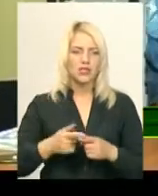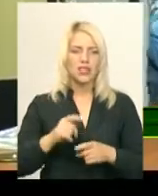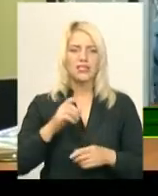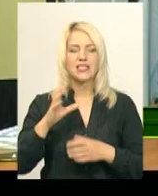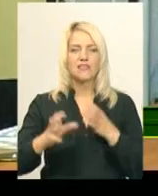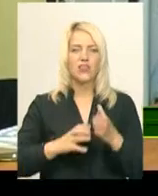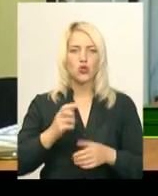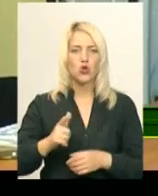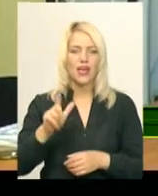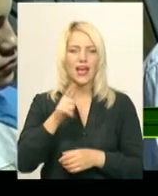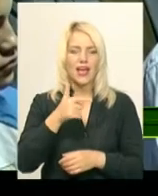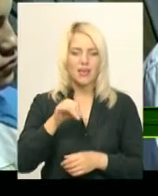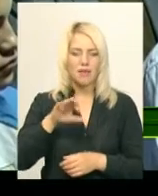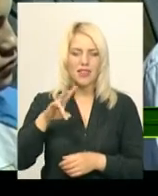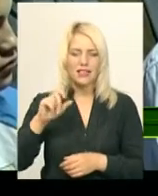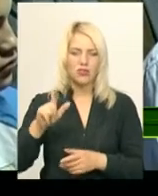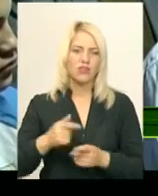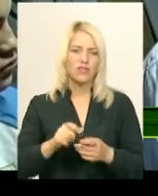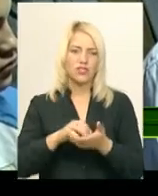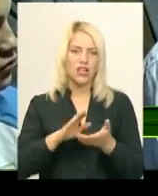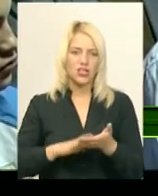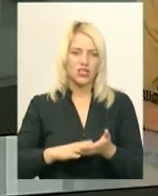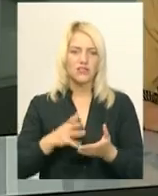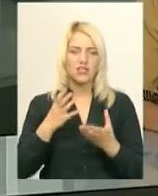Марокко відзначили впередень Дня фізичної культури і спорту.